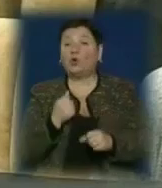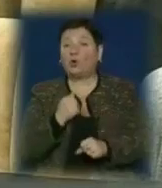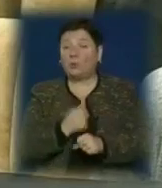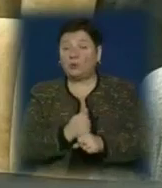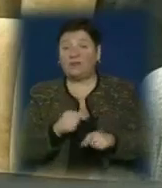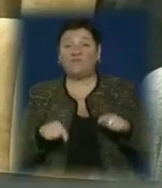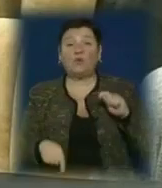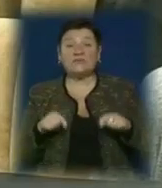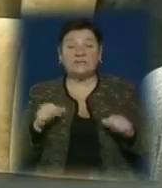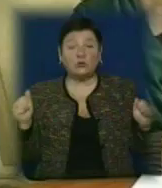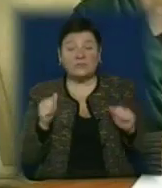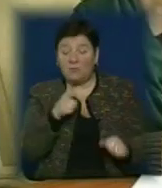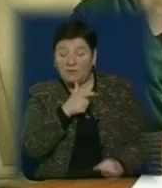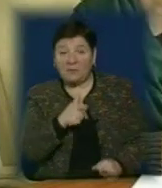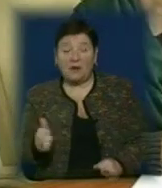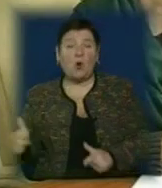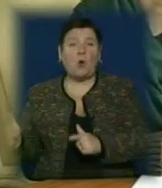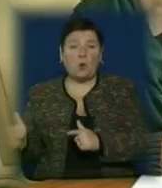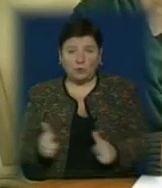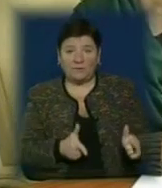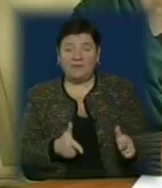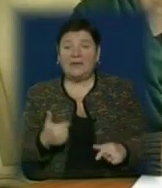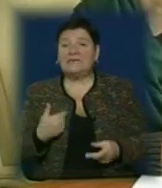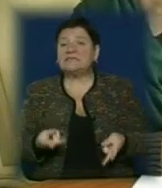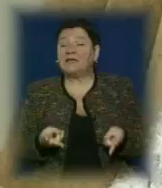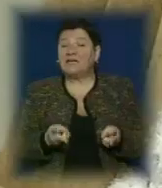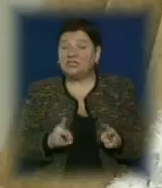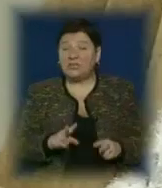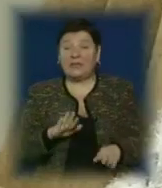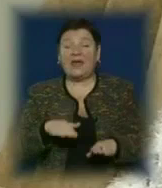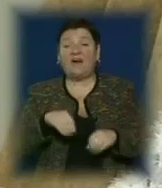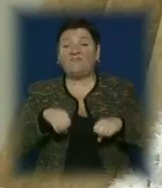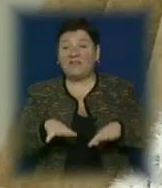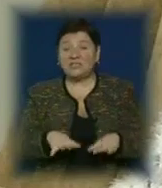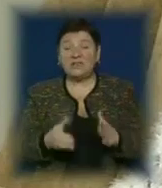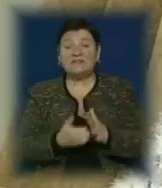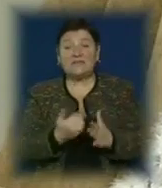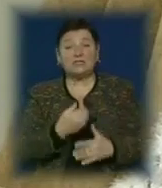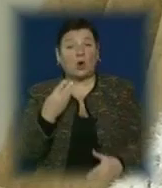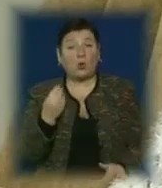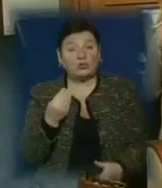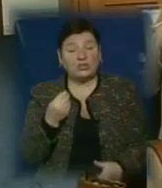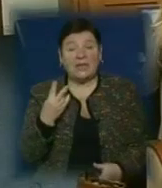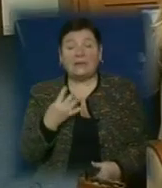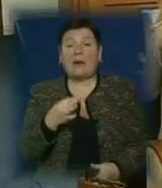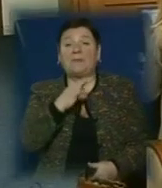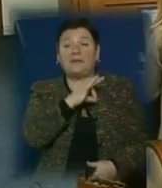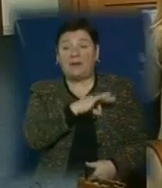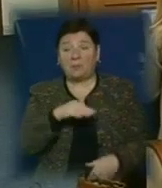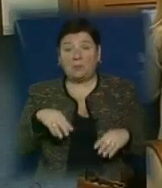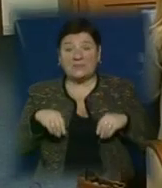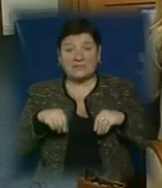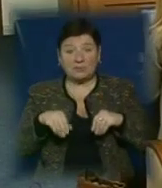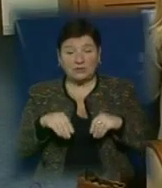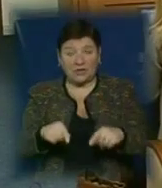-зимовий період дорожники майже готові. Головне питання, яке залишилося невирішеним – це нестача коштів на придбання підсипочних